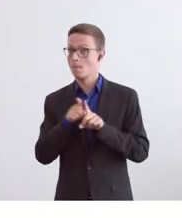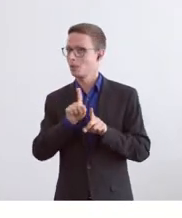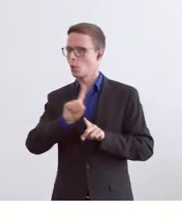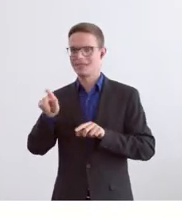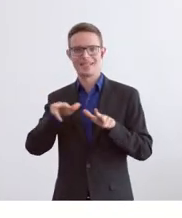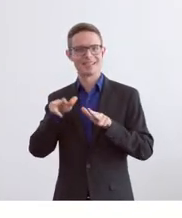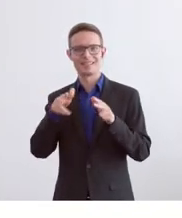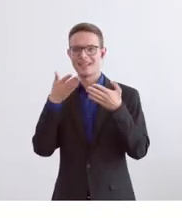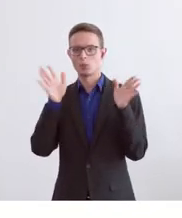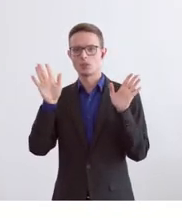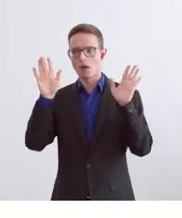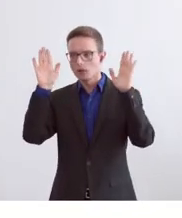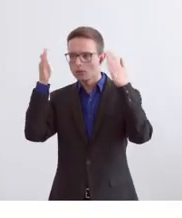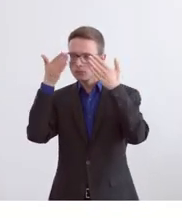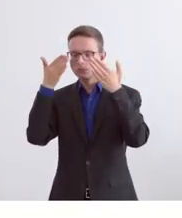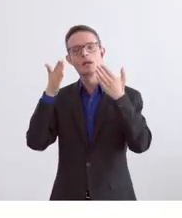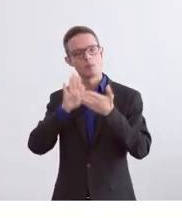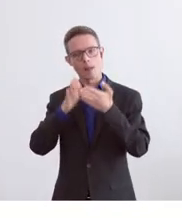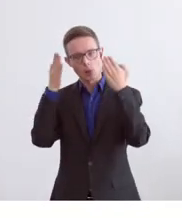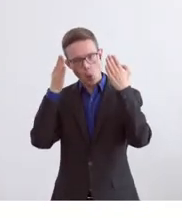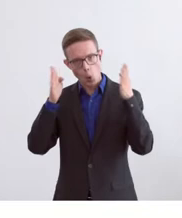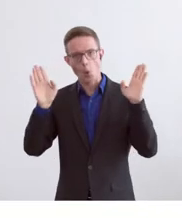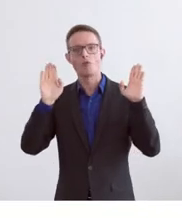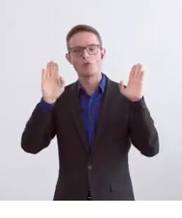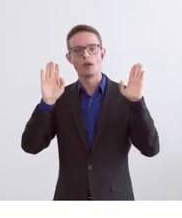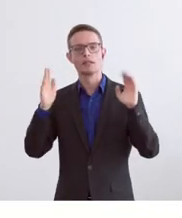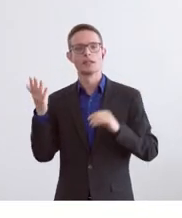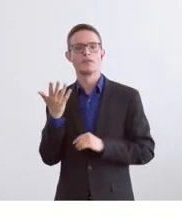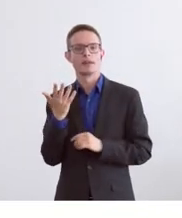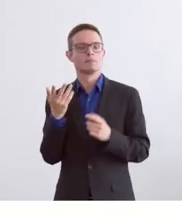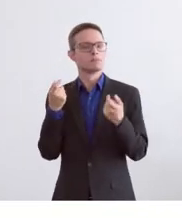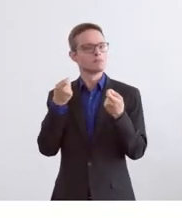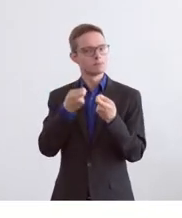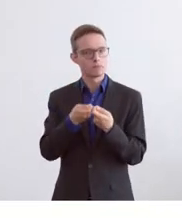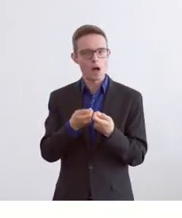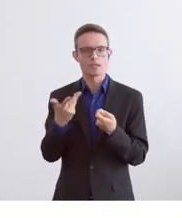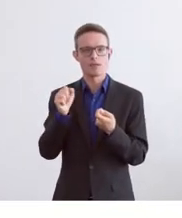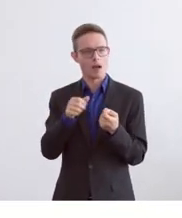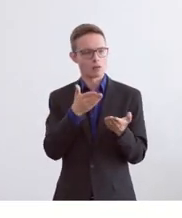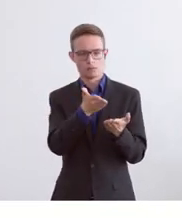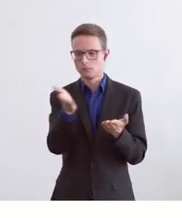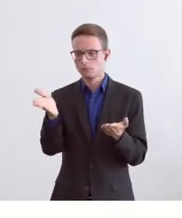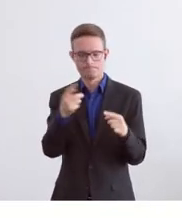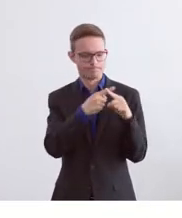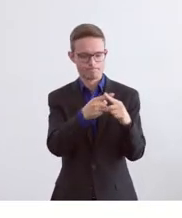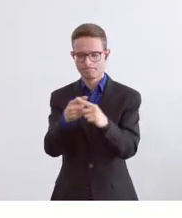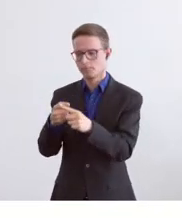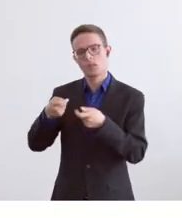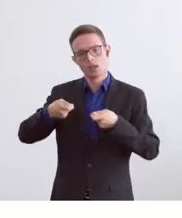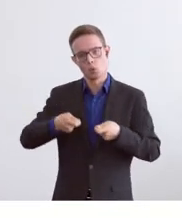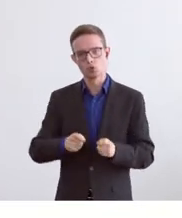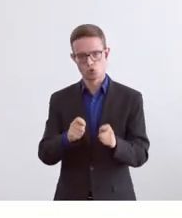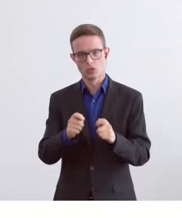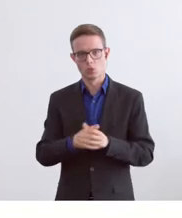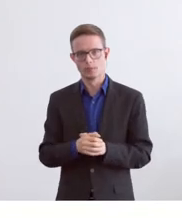offen ist, dort wo es angesagt ist, dort wo man gezielt Unterstützung bieten Es gibt ja auch